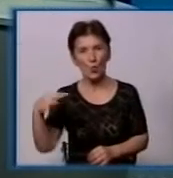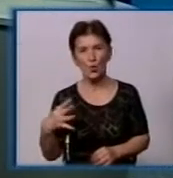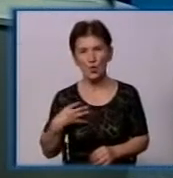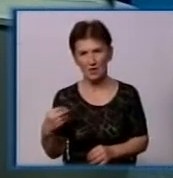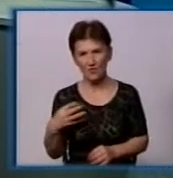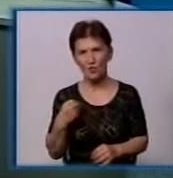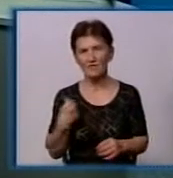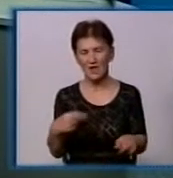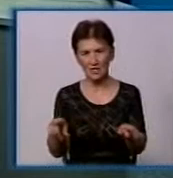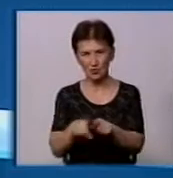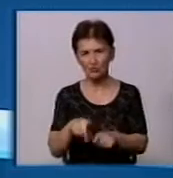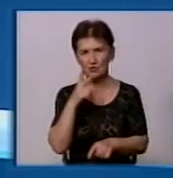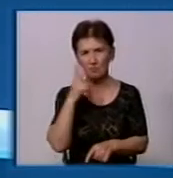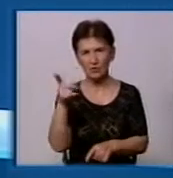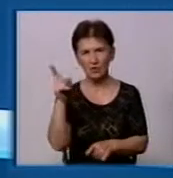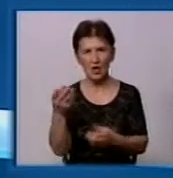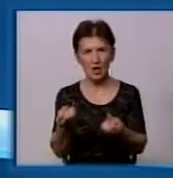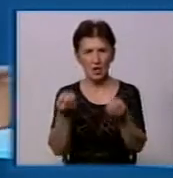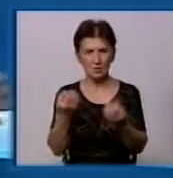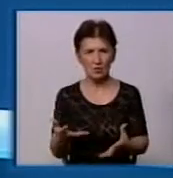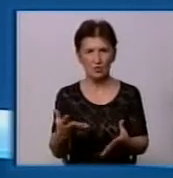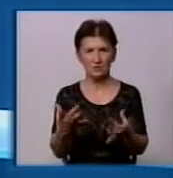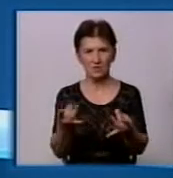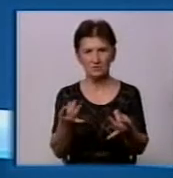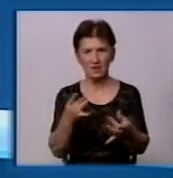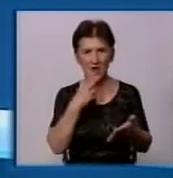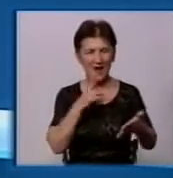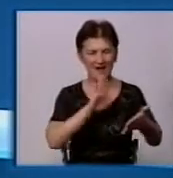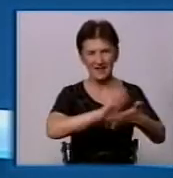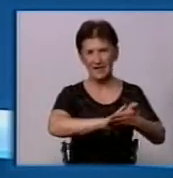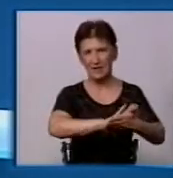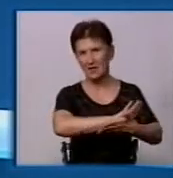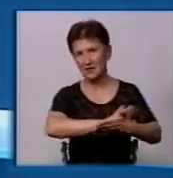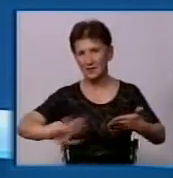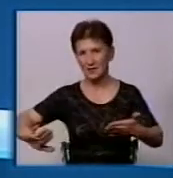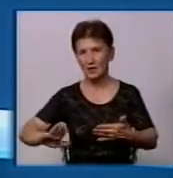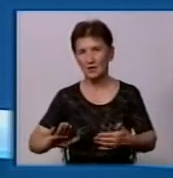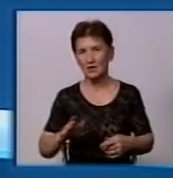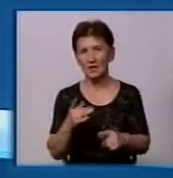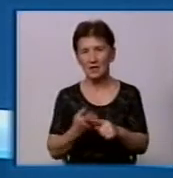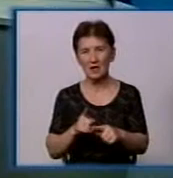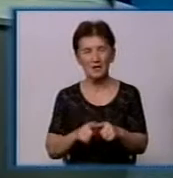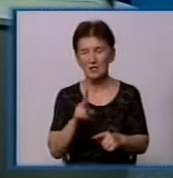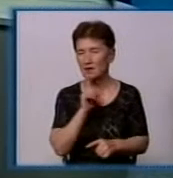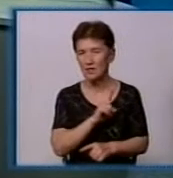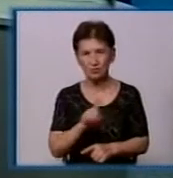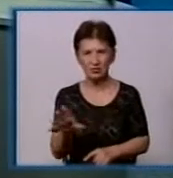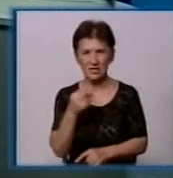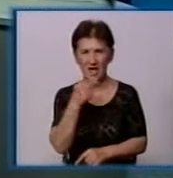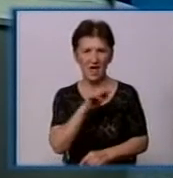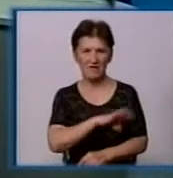я бачу в Ютубі, то вони просто наліпили ось ці... Вони просто вийшли з ситуації, але це не буде ефективно. Точно також